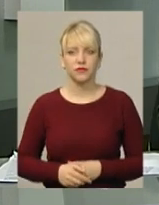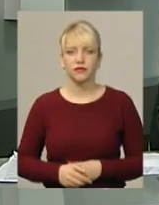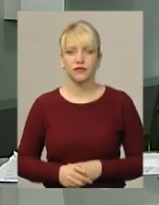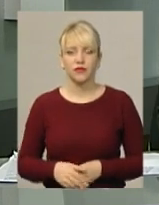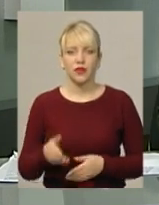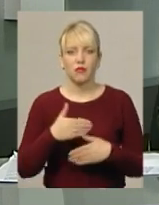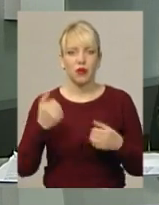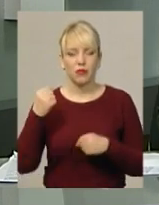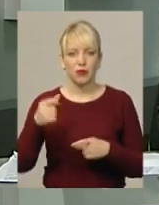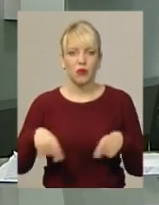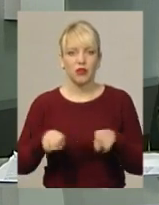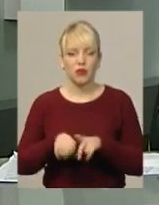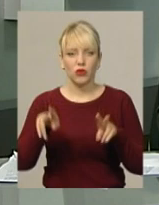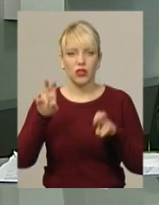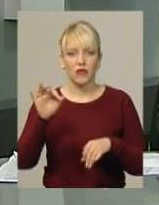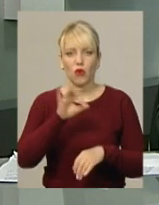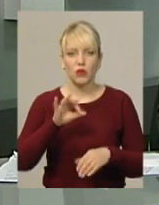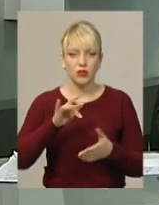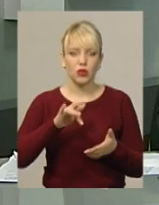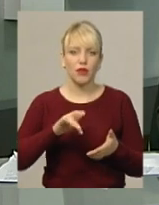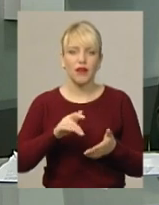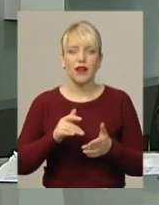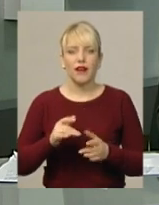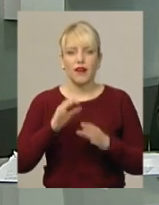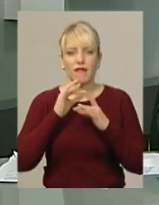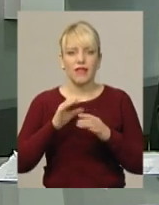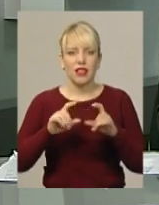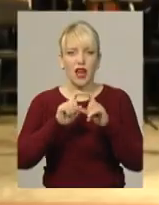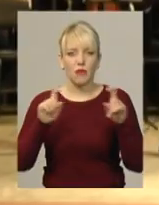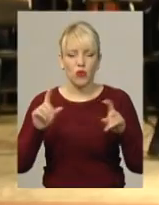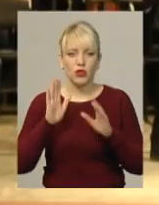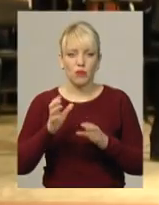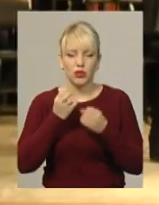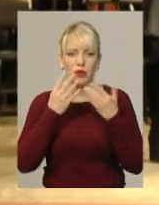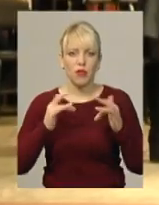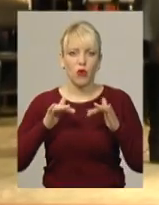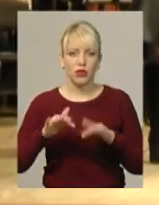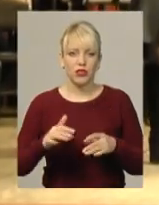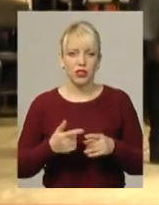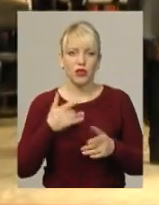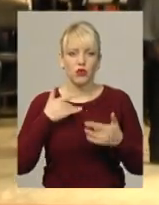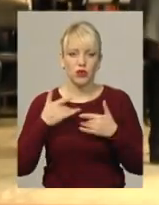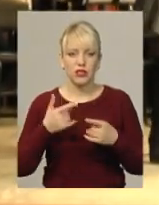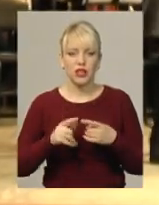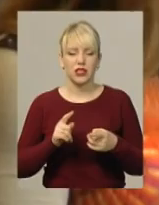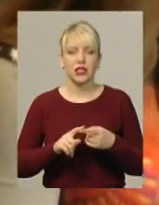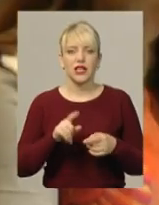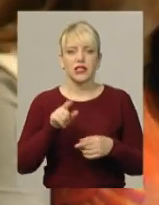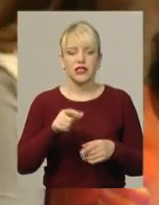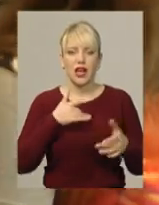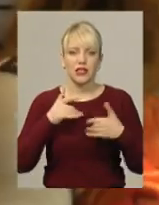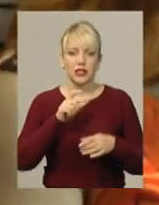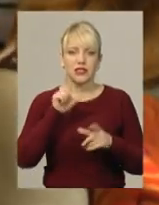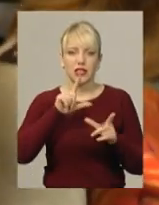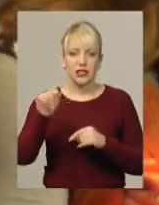Ми переможемо під такою назвою в обласній філармонії відбудеться благодійний концерт творчої сотні «Рух до перемоги». Ці артисти їздять з